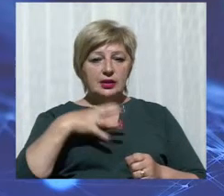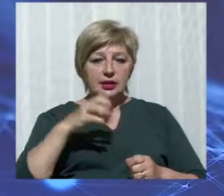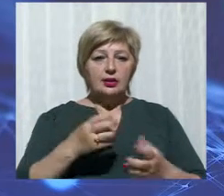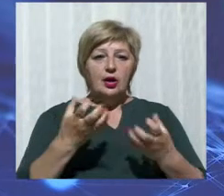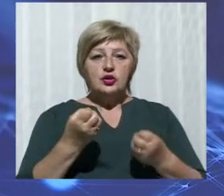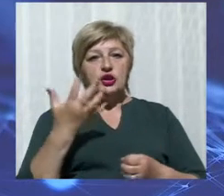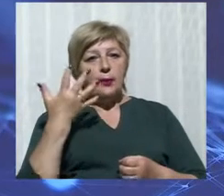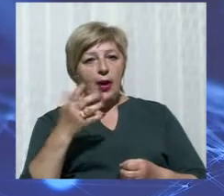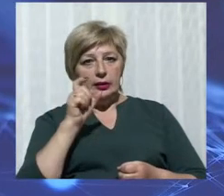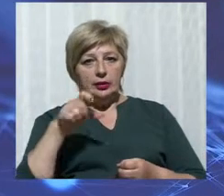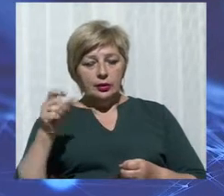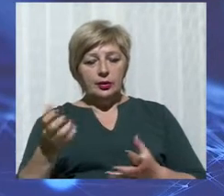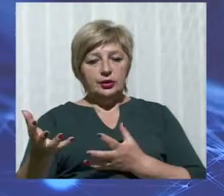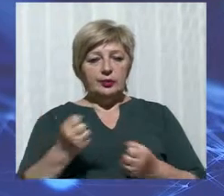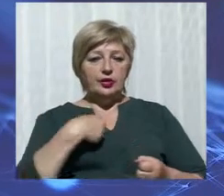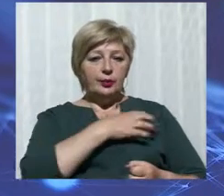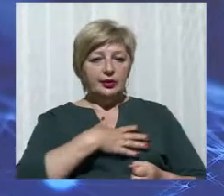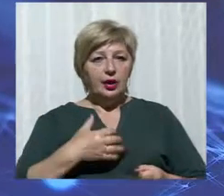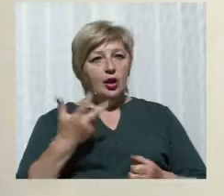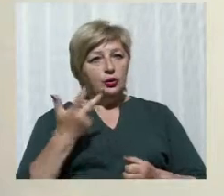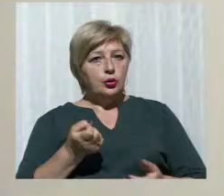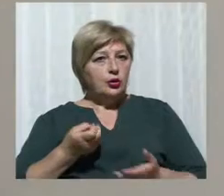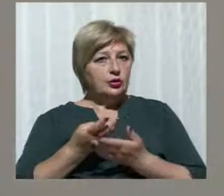поранення. Трьох з них госпіталізували.